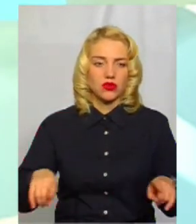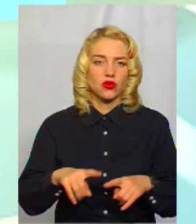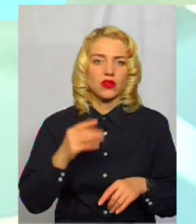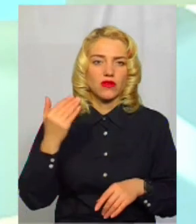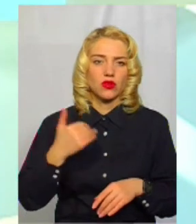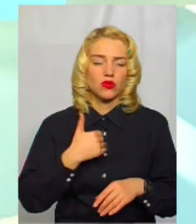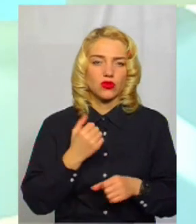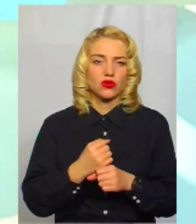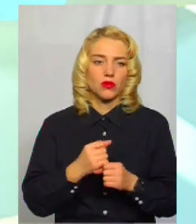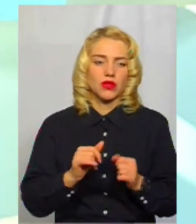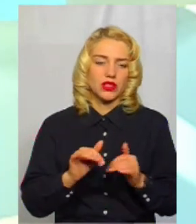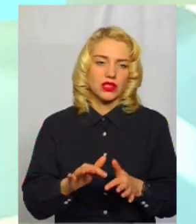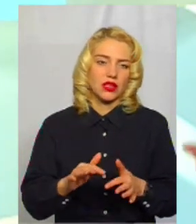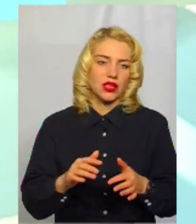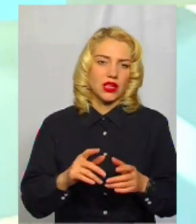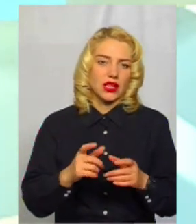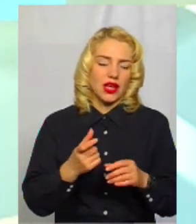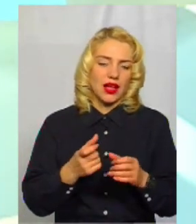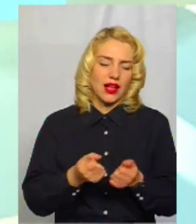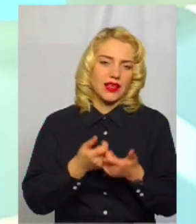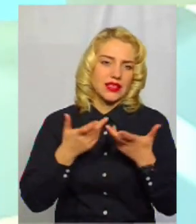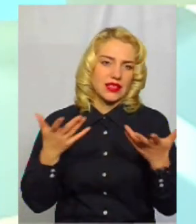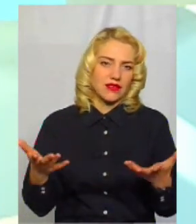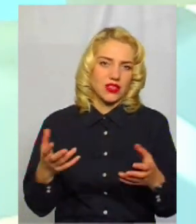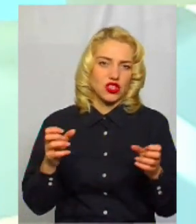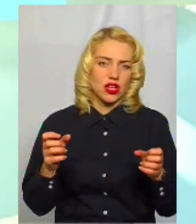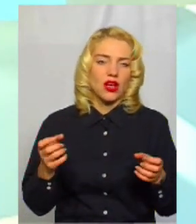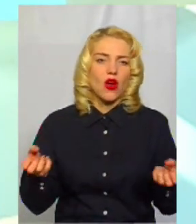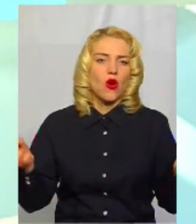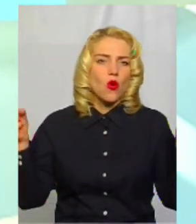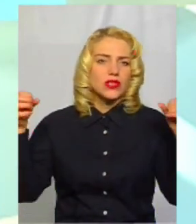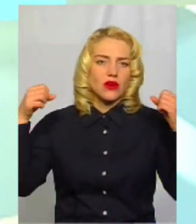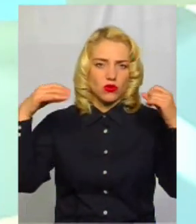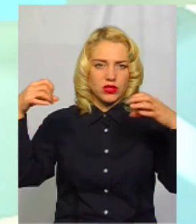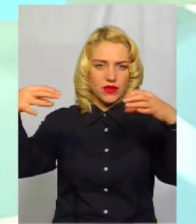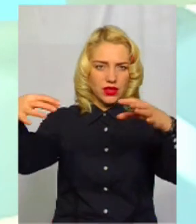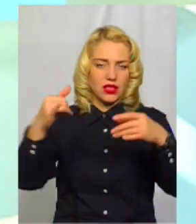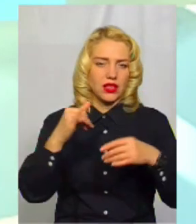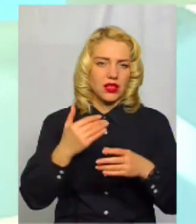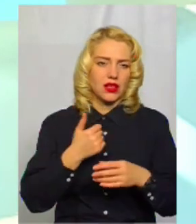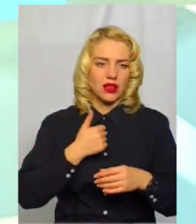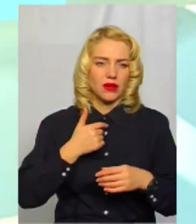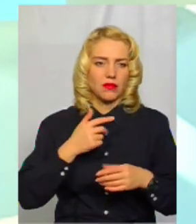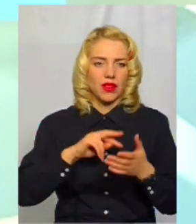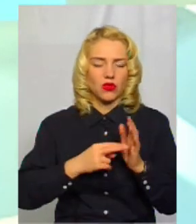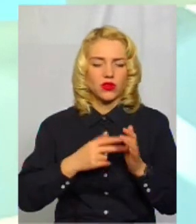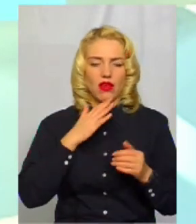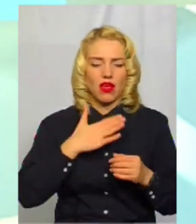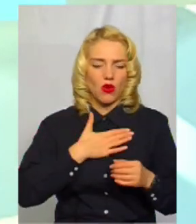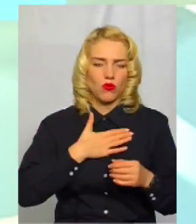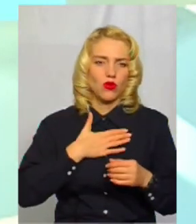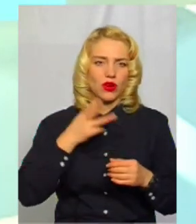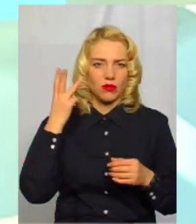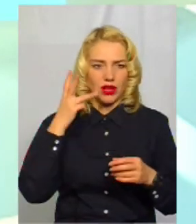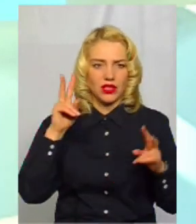хотять зробити заходи яскравішими, такі освітлення, потім планується, я люблю Хмельницький, таку фотозону,